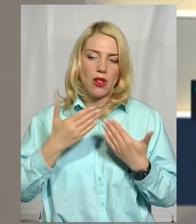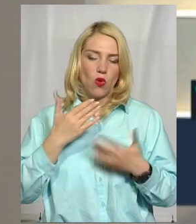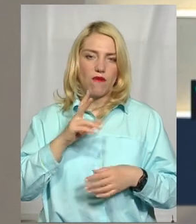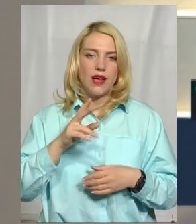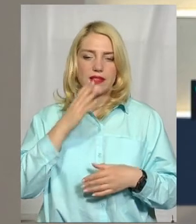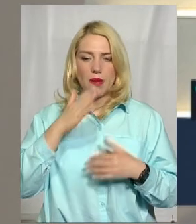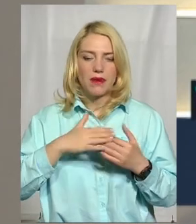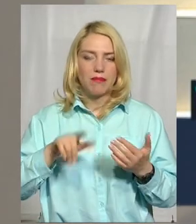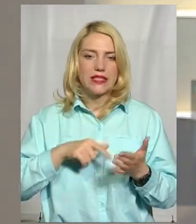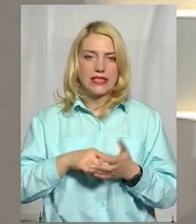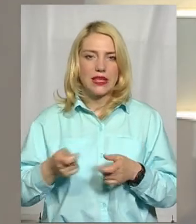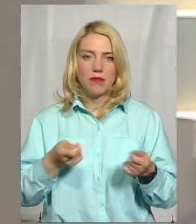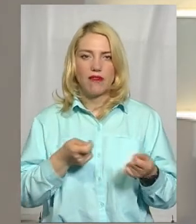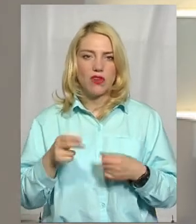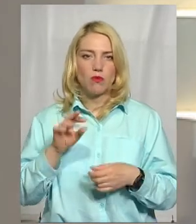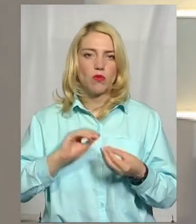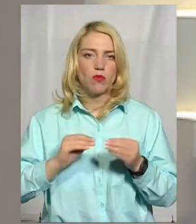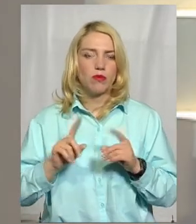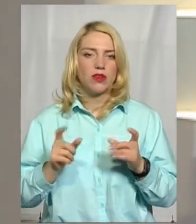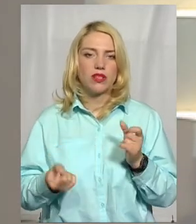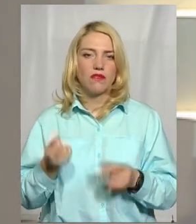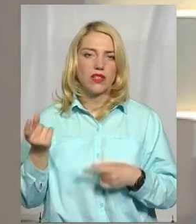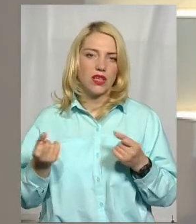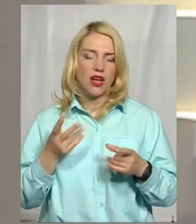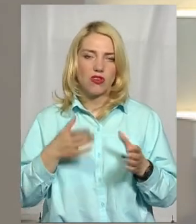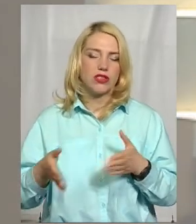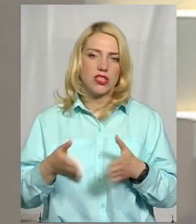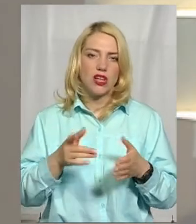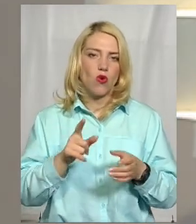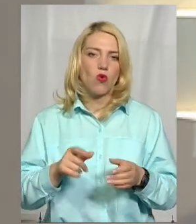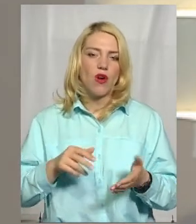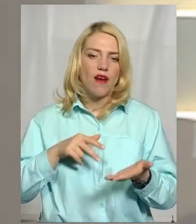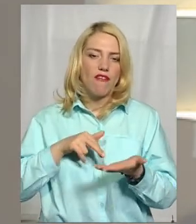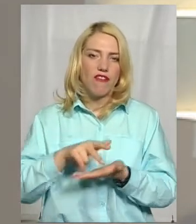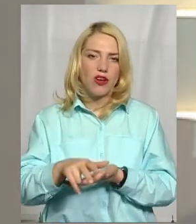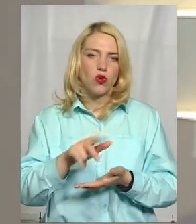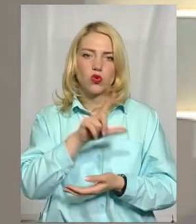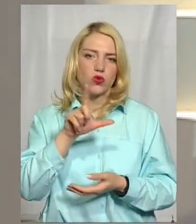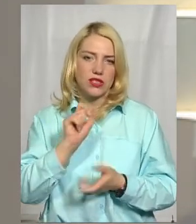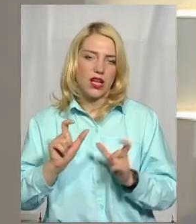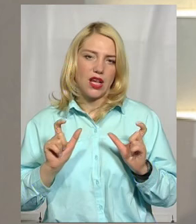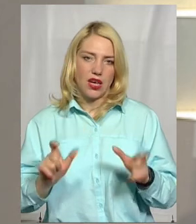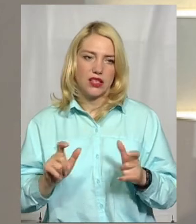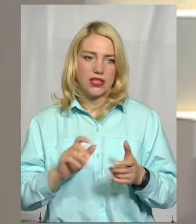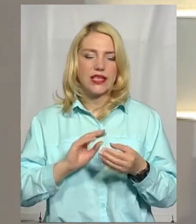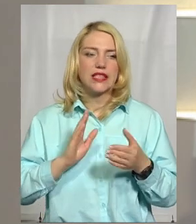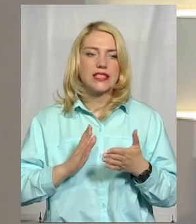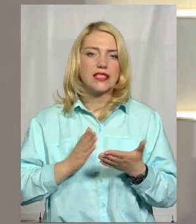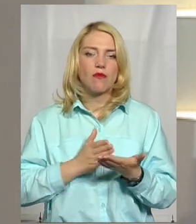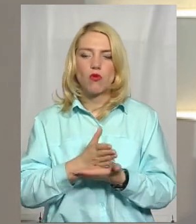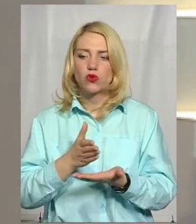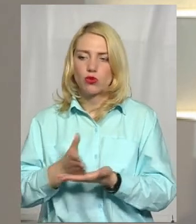нині про приміські перевезення, про проблеми, які виникають на шляху виходу із карантину і способи вирішення цих проблем.